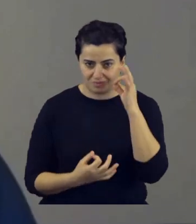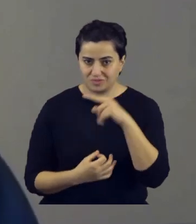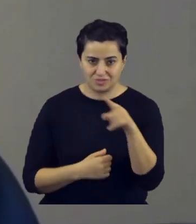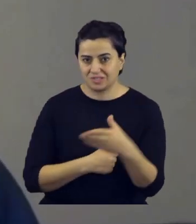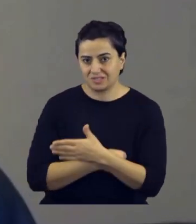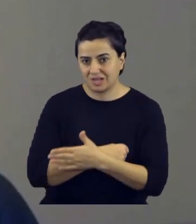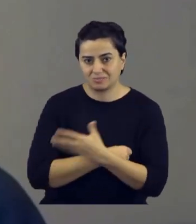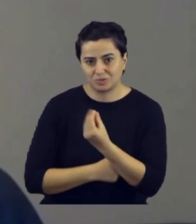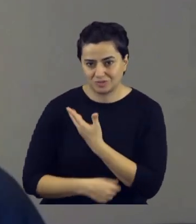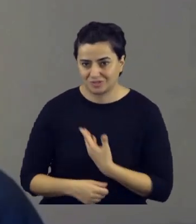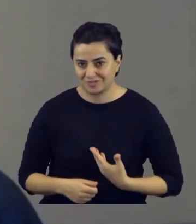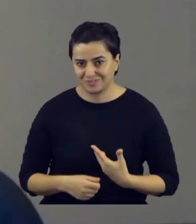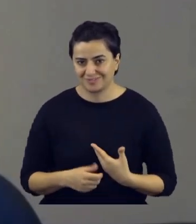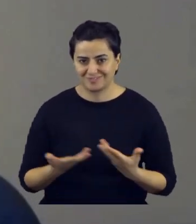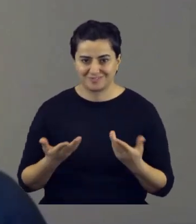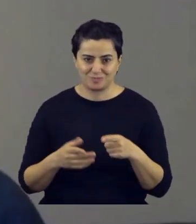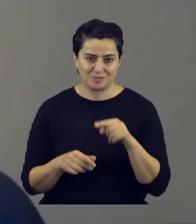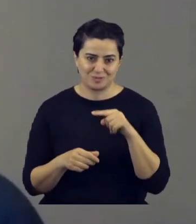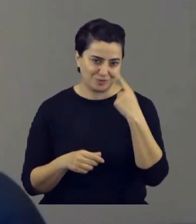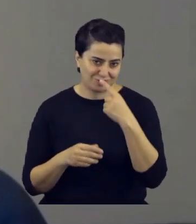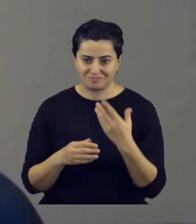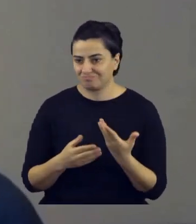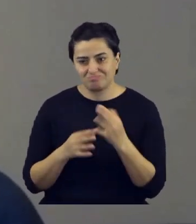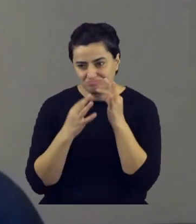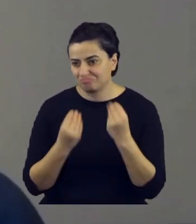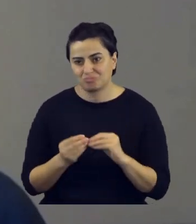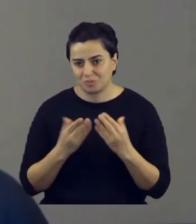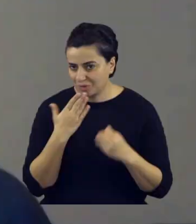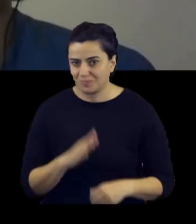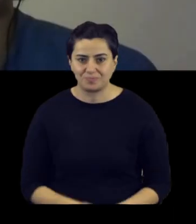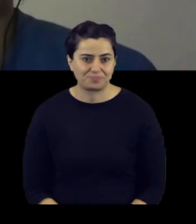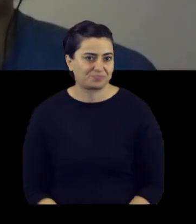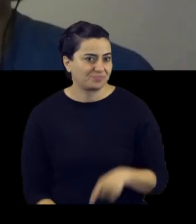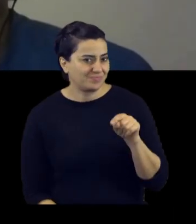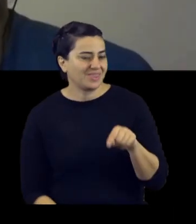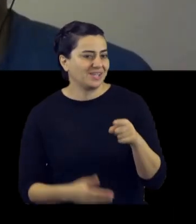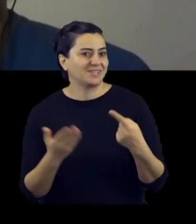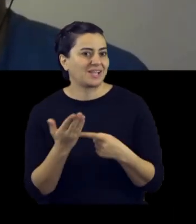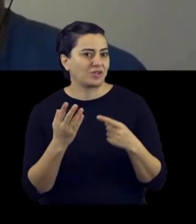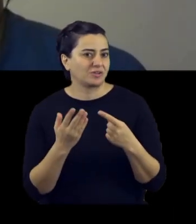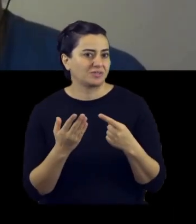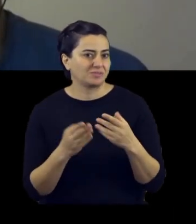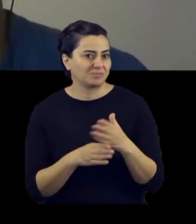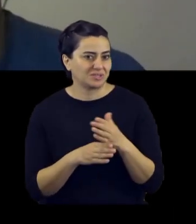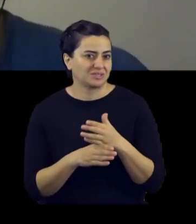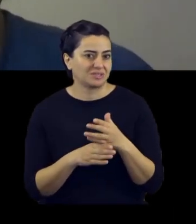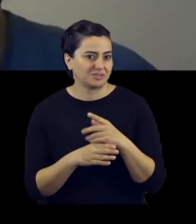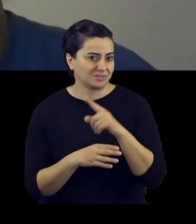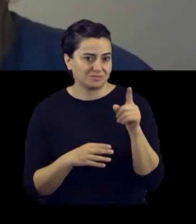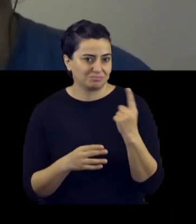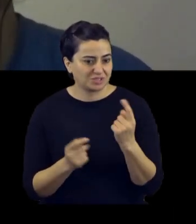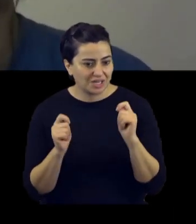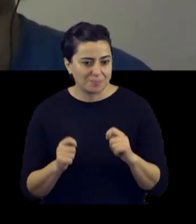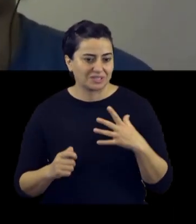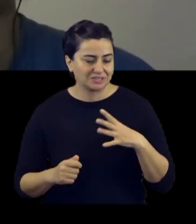insanlara yardım etmeyi çok seviyorum ve unutma olacağım. Peki şimdi bugünün teknolojik araçları ilgililere